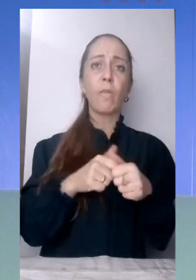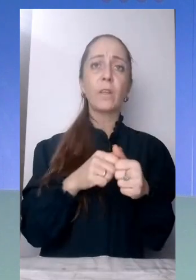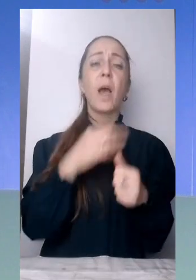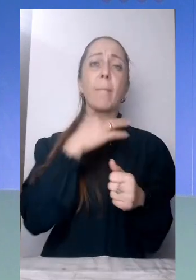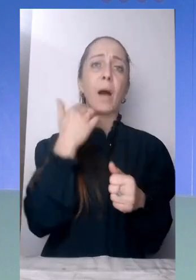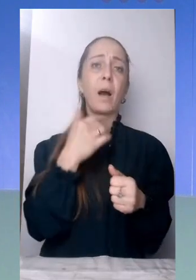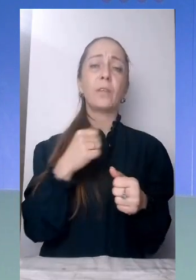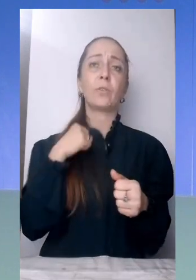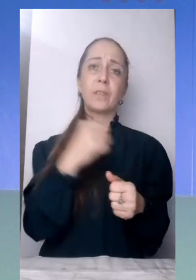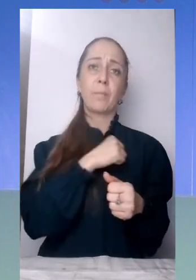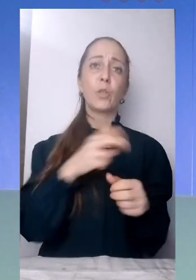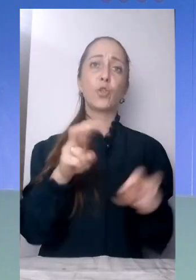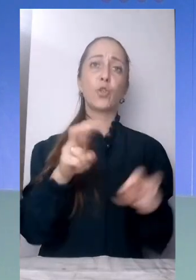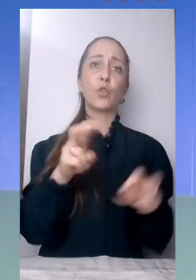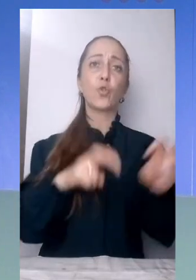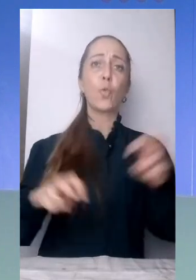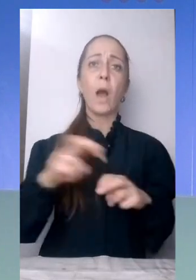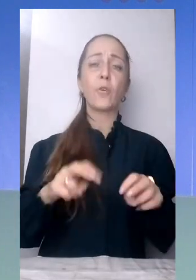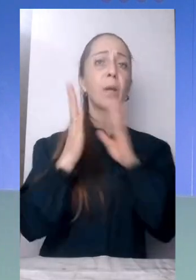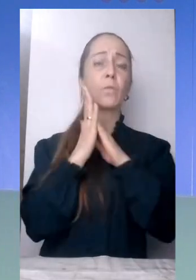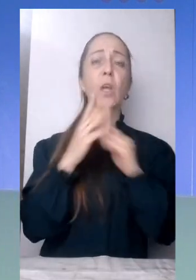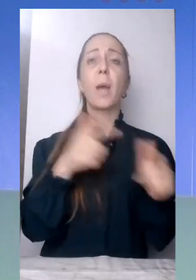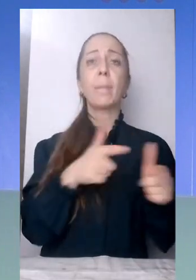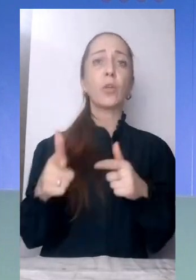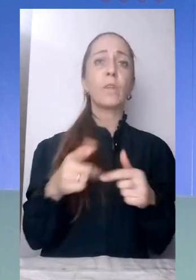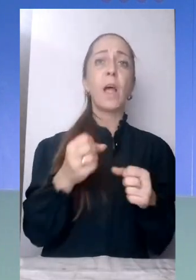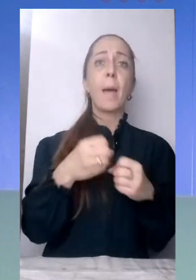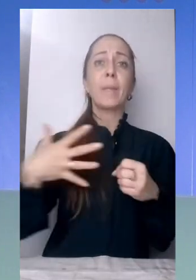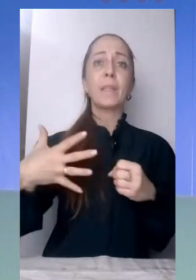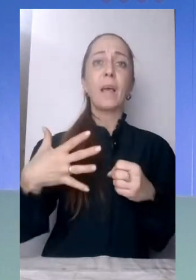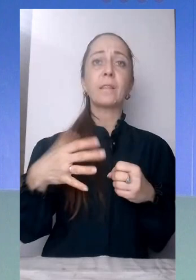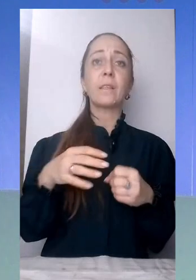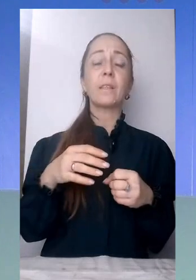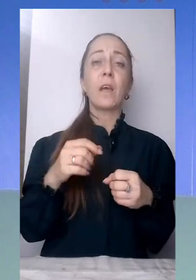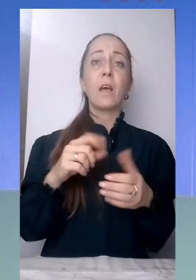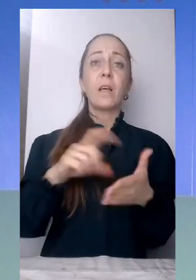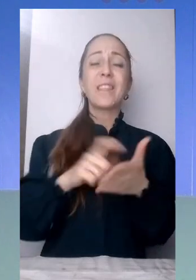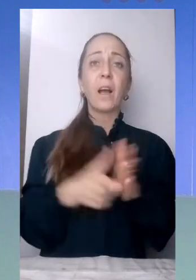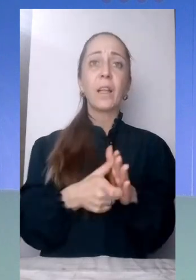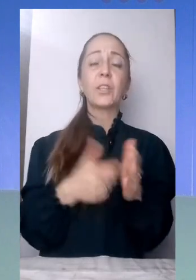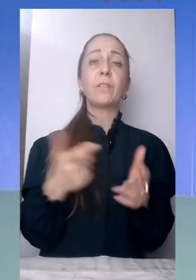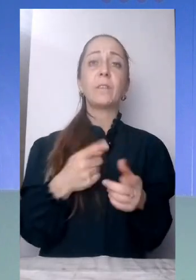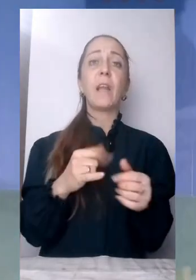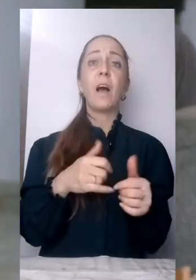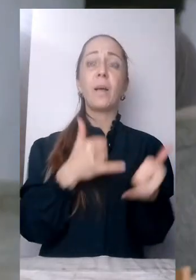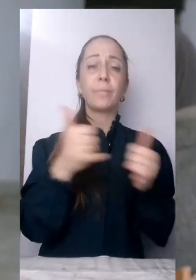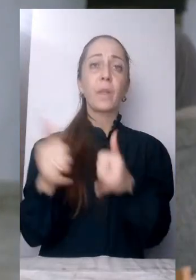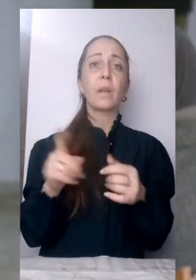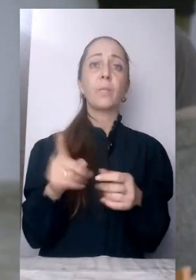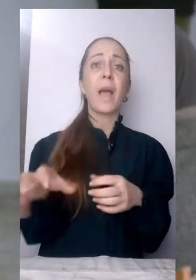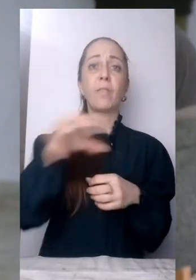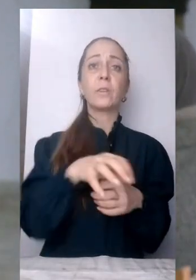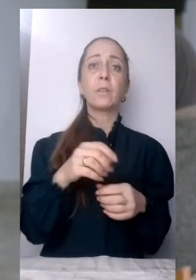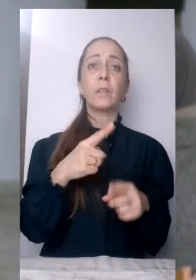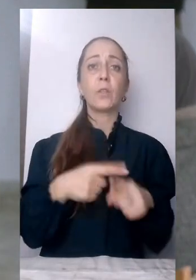Місто наразі, говорить жінка, підготувало 15 закладів для розміщення приїжджих та облаштовує додаткові місця. У нас